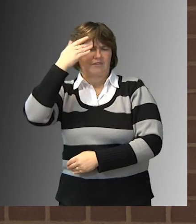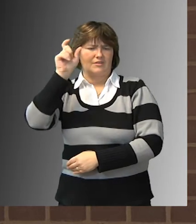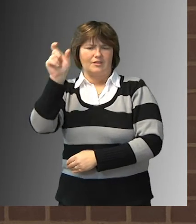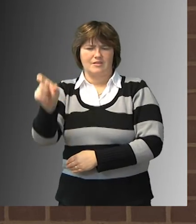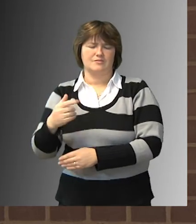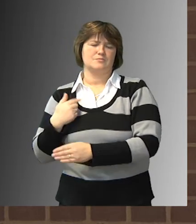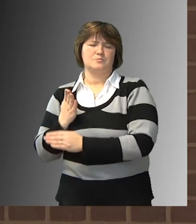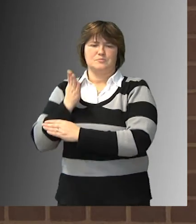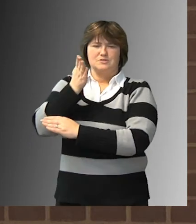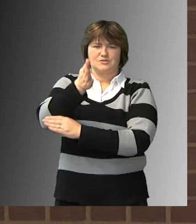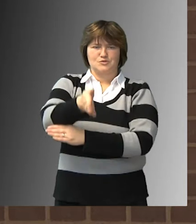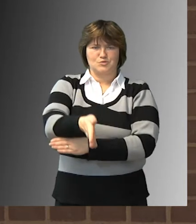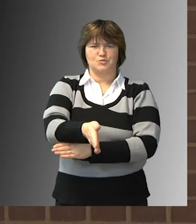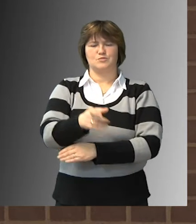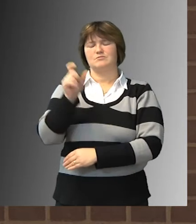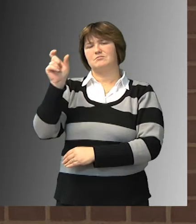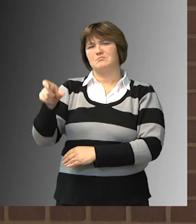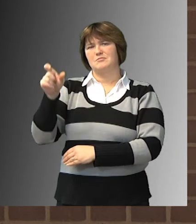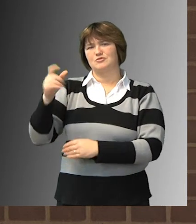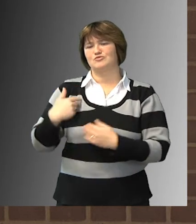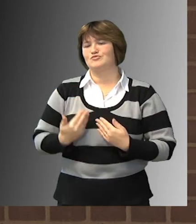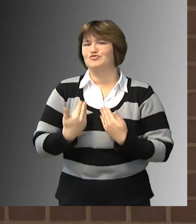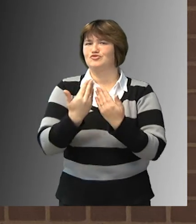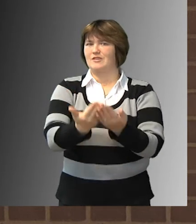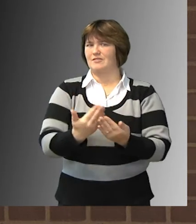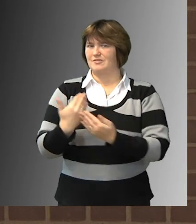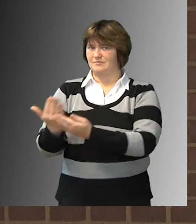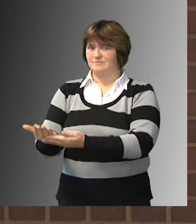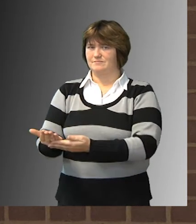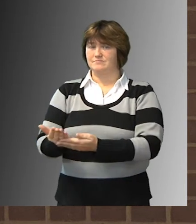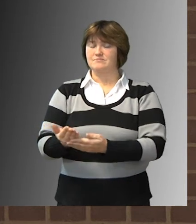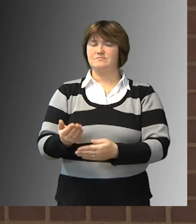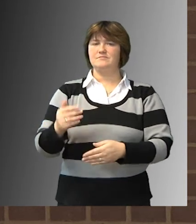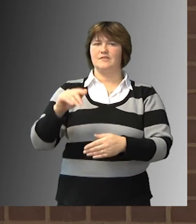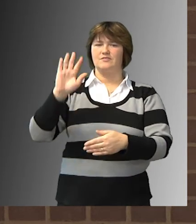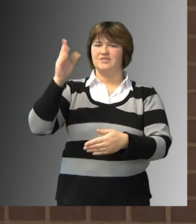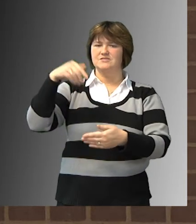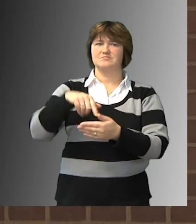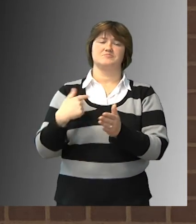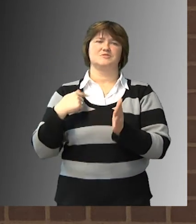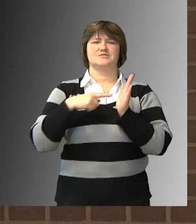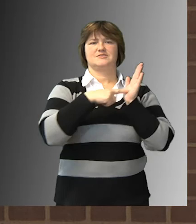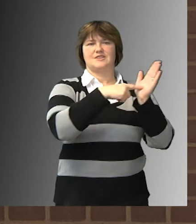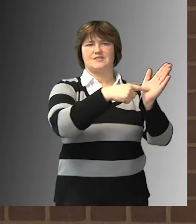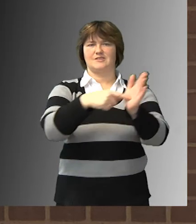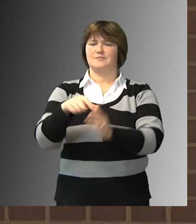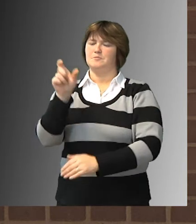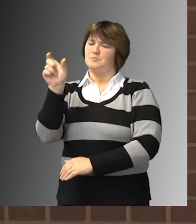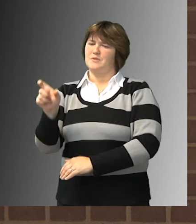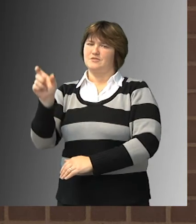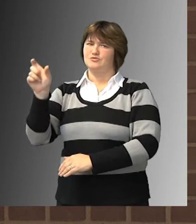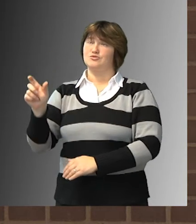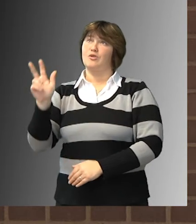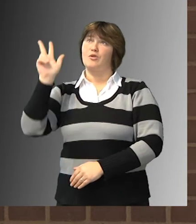Menschen besucht hat, der die Menschen beschenkt hat. Und damit zeigte er den Menschen einen